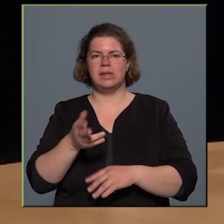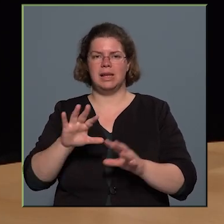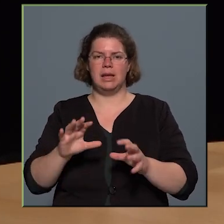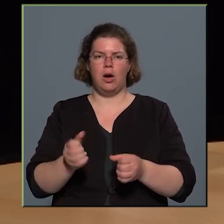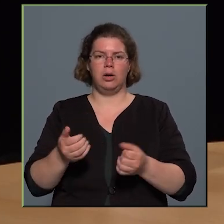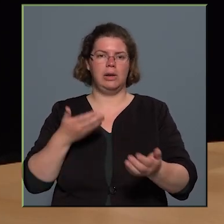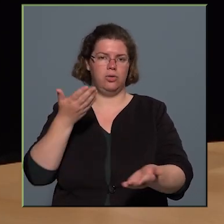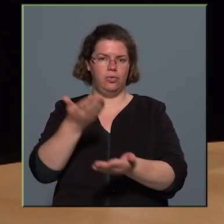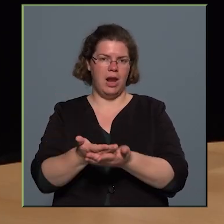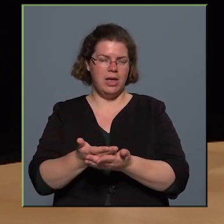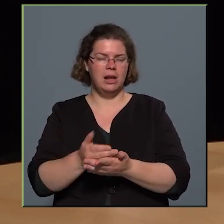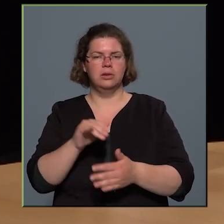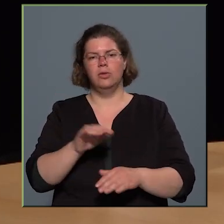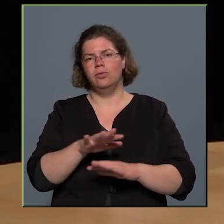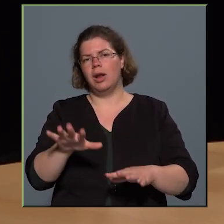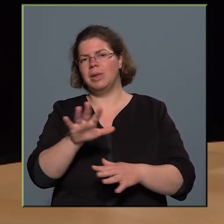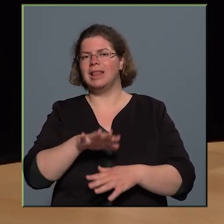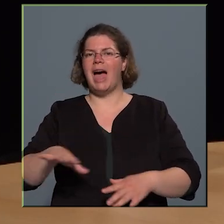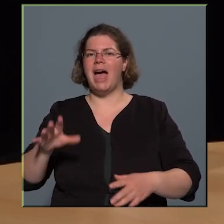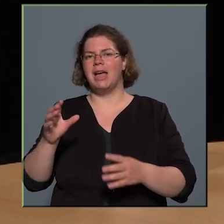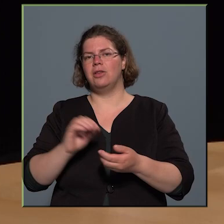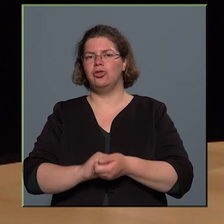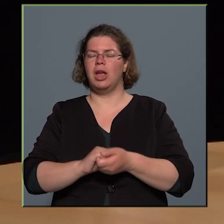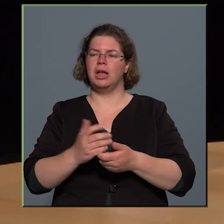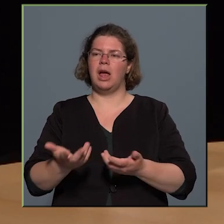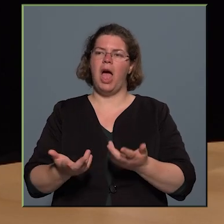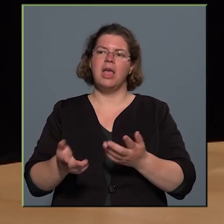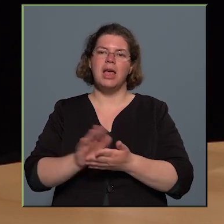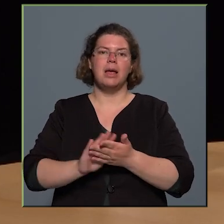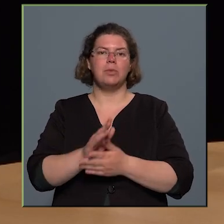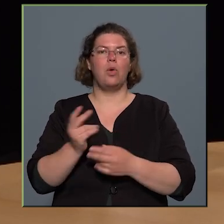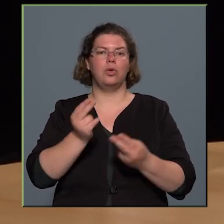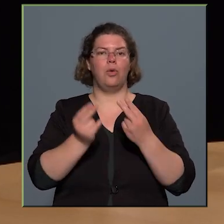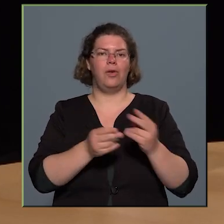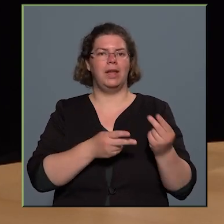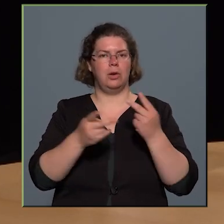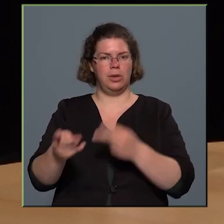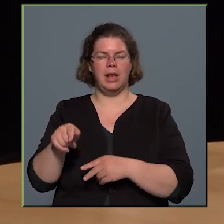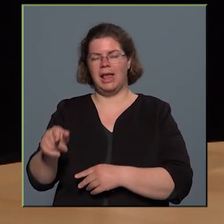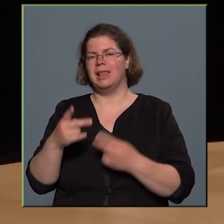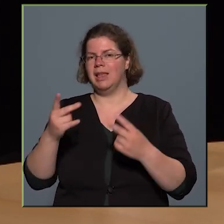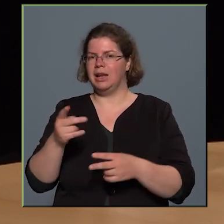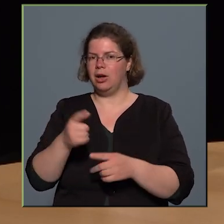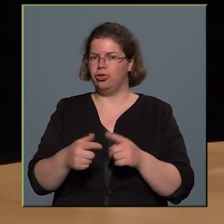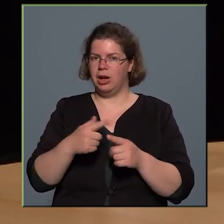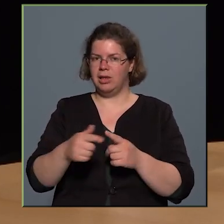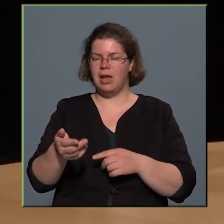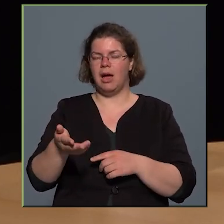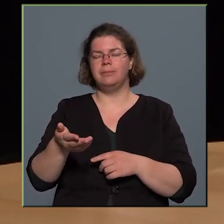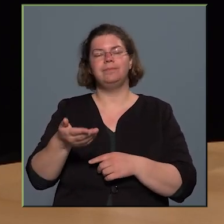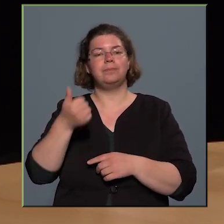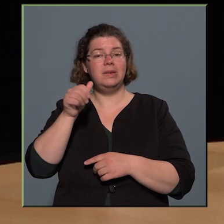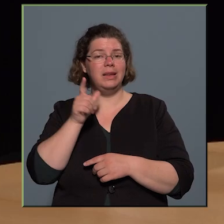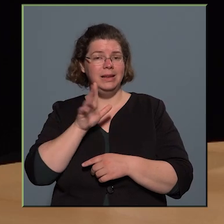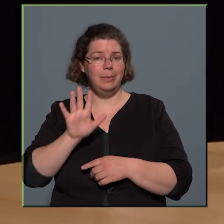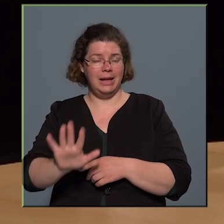felajánlott, vagy valamilyen tájegységre jellemző növényzetet hozott. Ez egy nagyon értékes része a népliketnek, sajnos az abban, hogy az elmúlt ötven évben